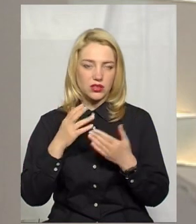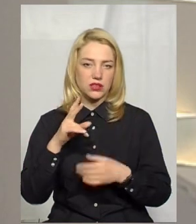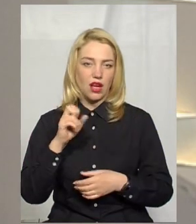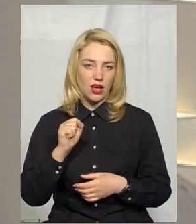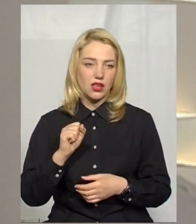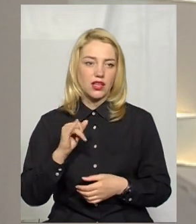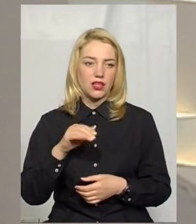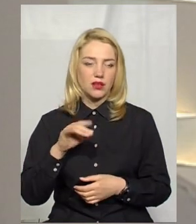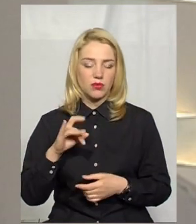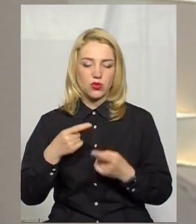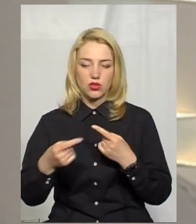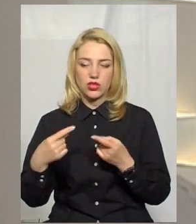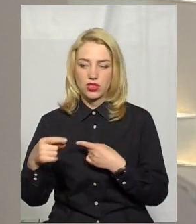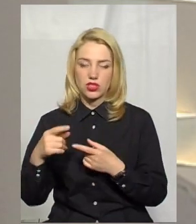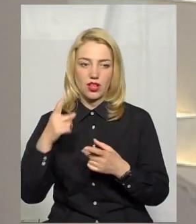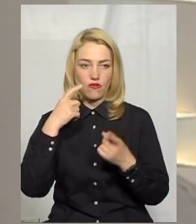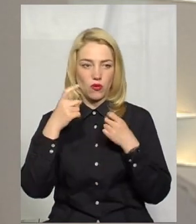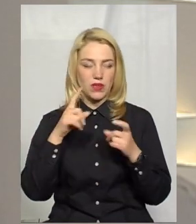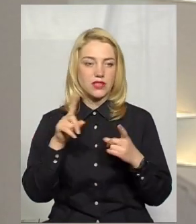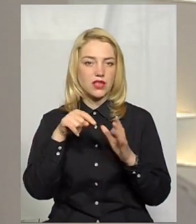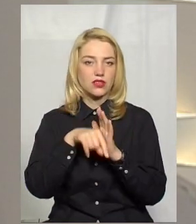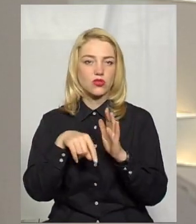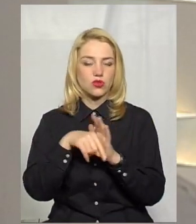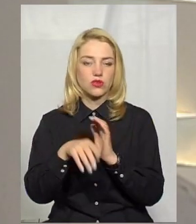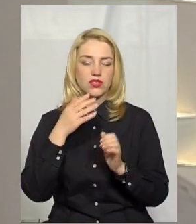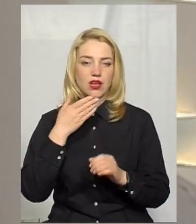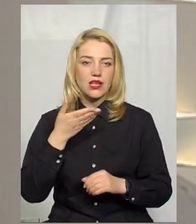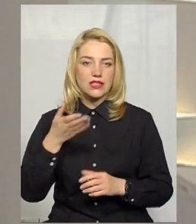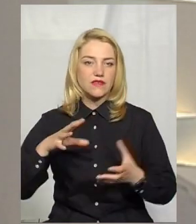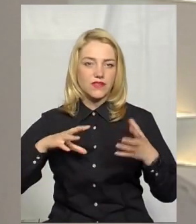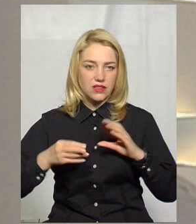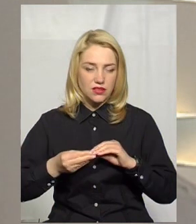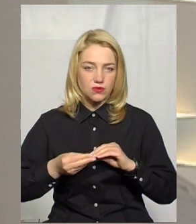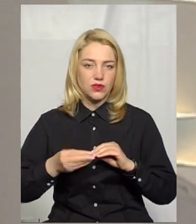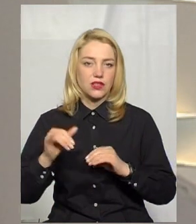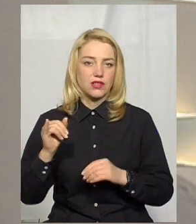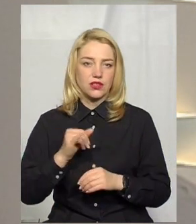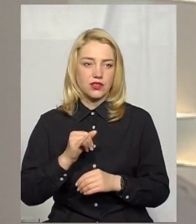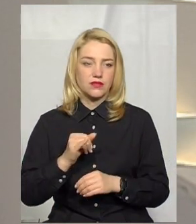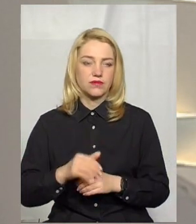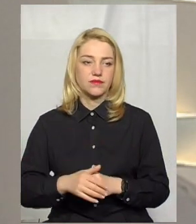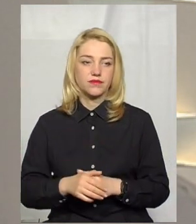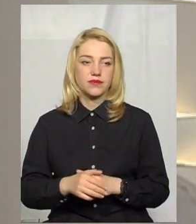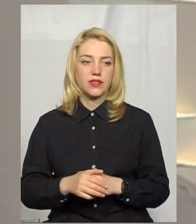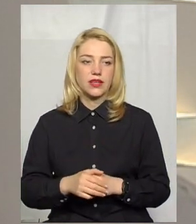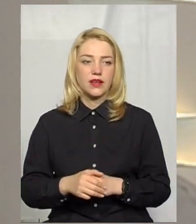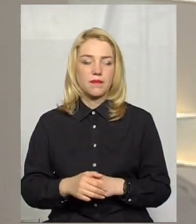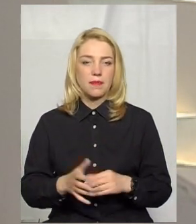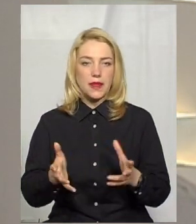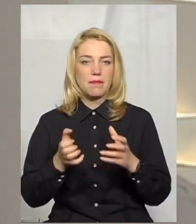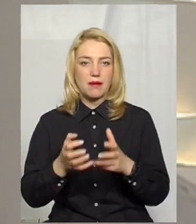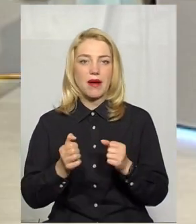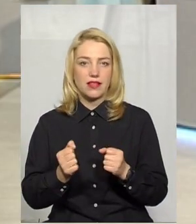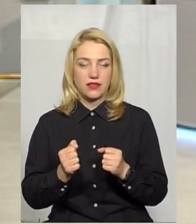а і інша інформація, яка стосується звітів і приймалень.